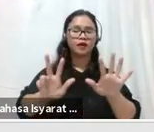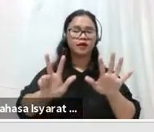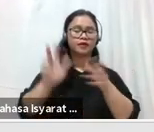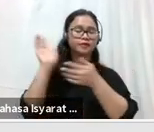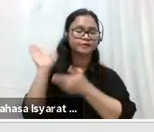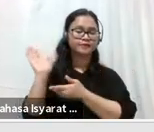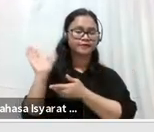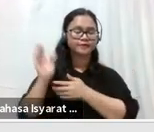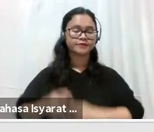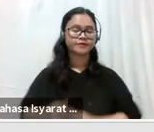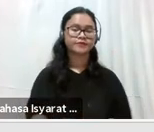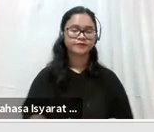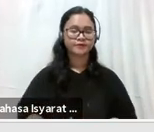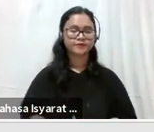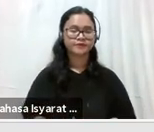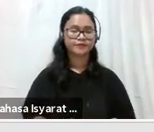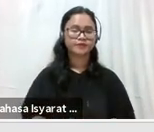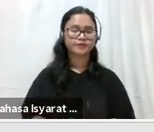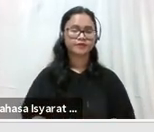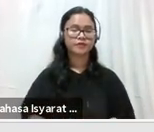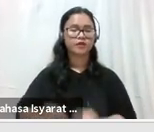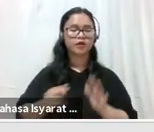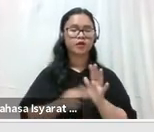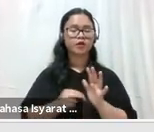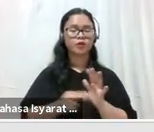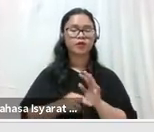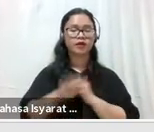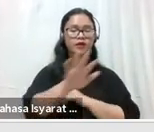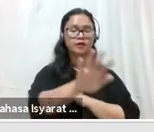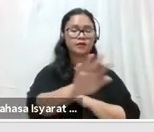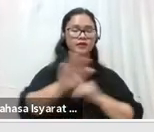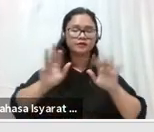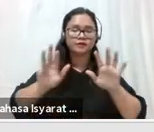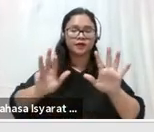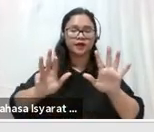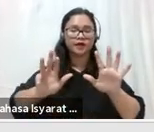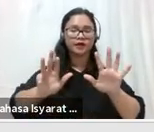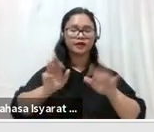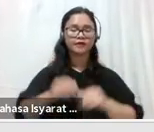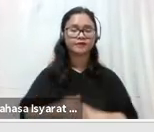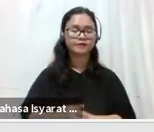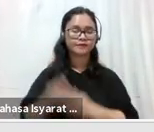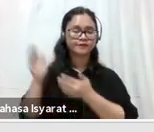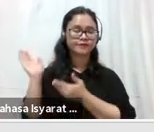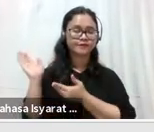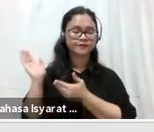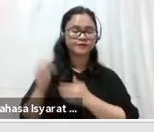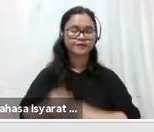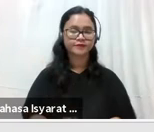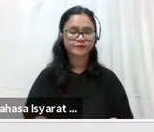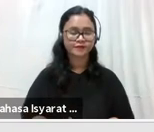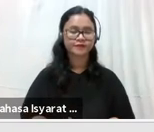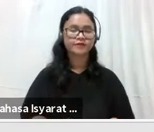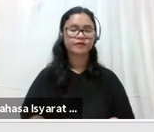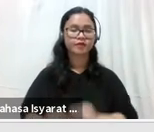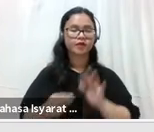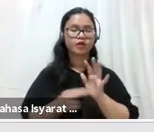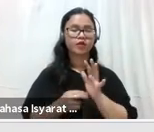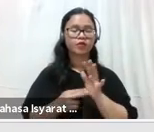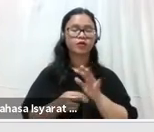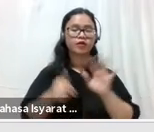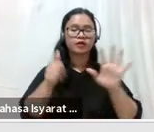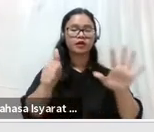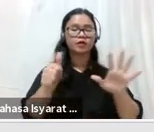Leni Febrianti dalam kurung Individu. 59, Lia Marpaung dalam kurung Individu.